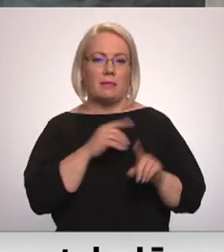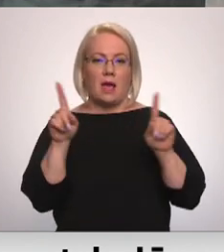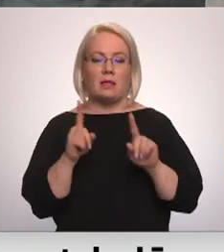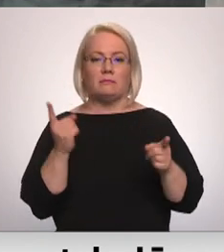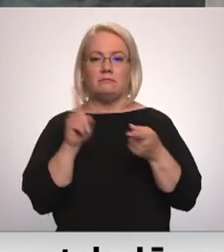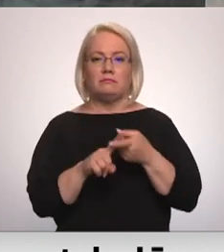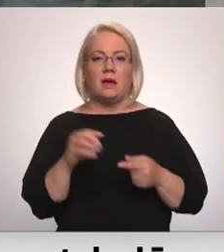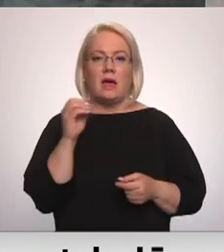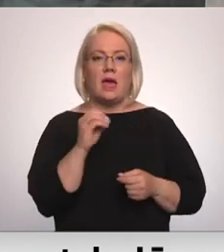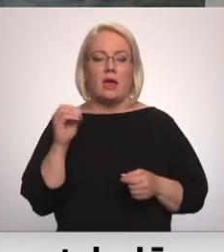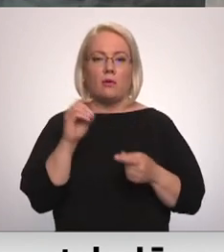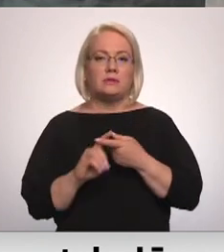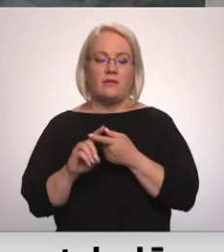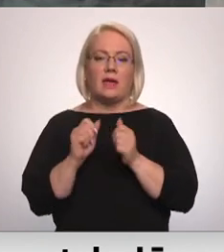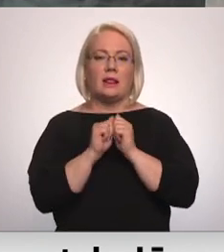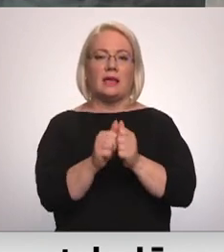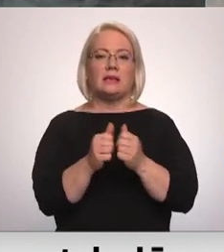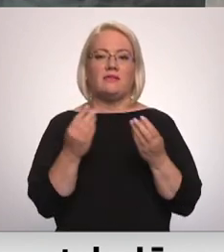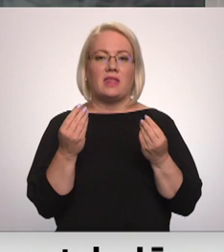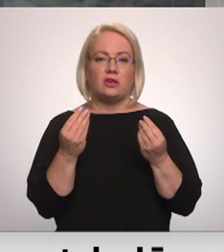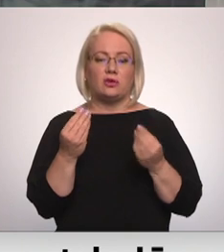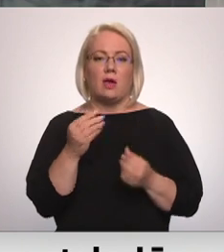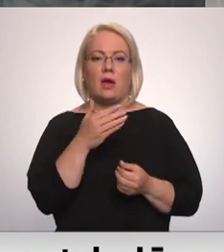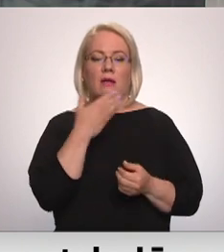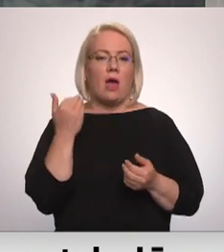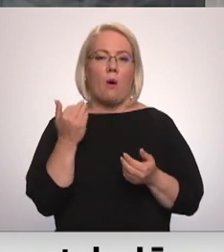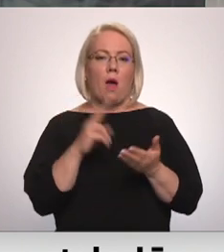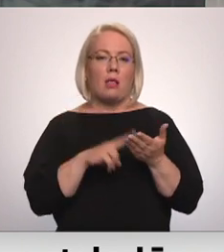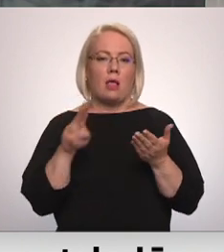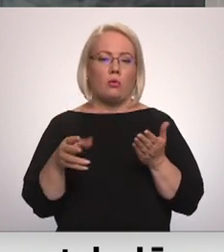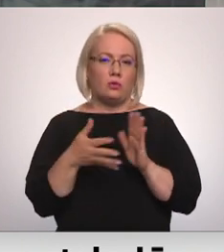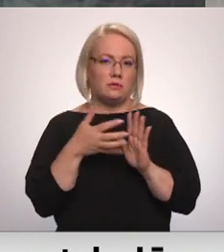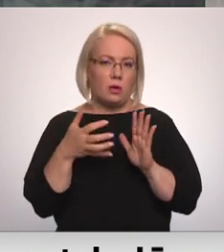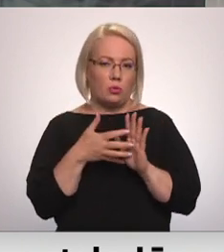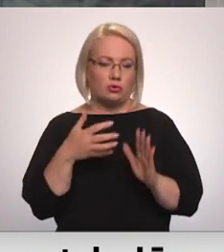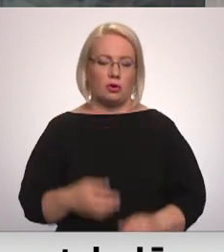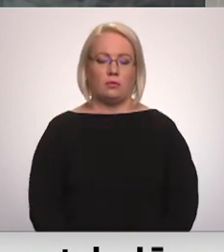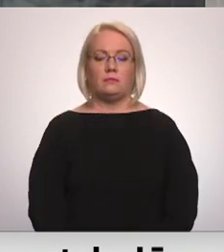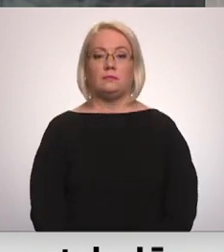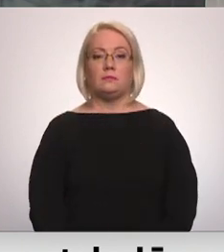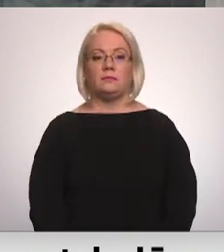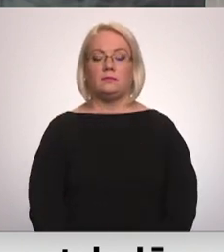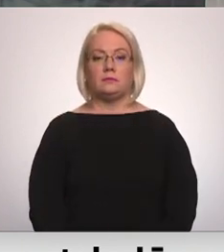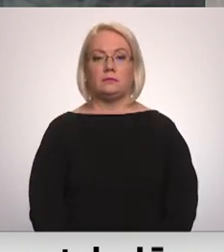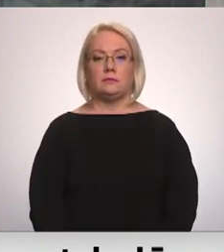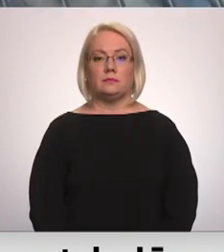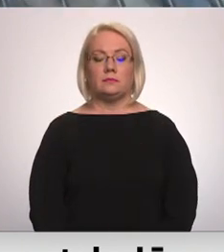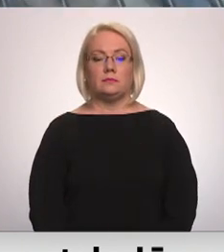Eiropas Savienības līdzfinansēto līdzekļu nelikumīgu izmantošanu. Plašāk stāsta Zāndo Zola Balode.